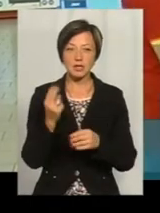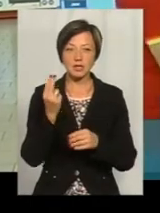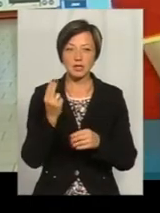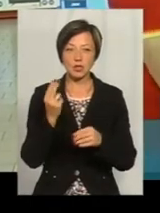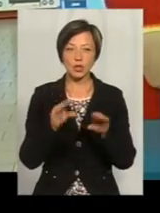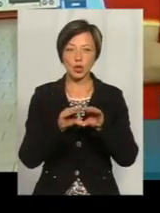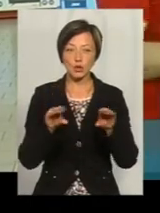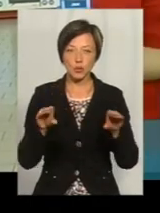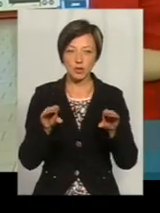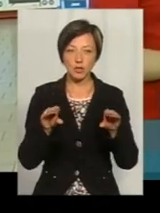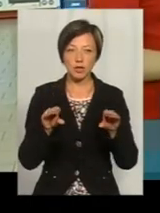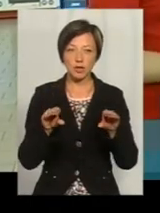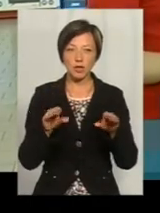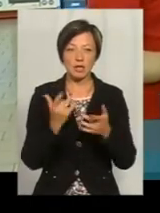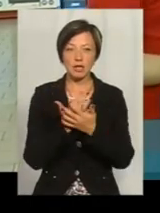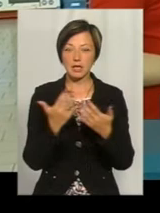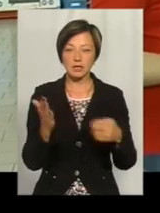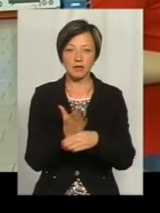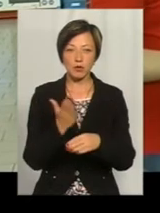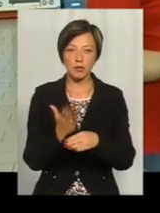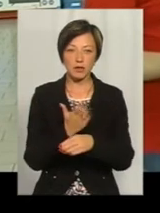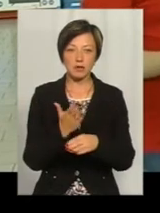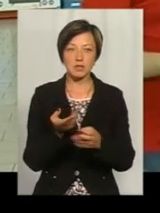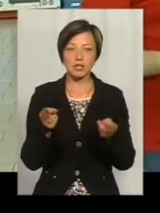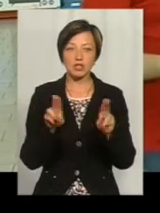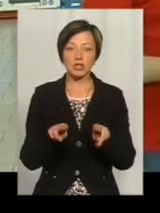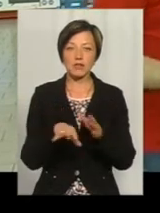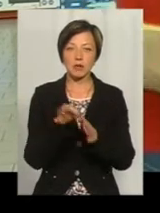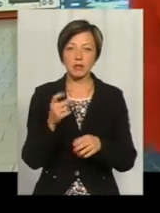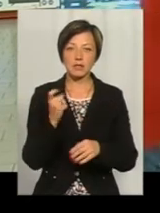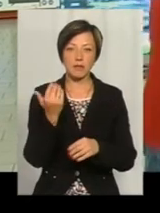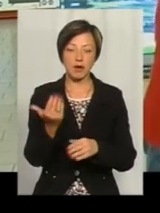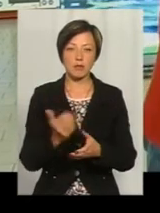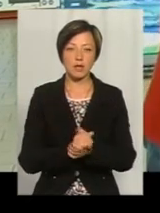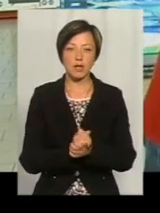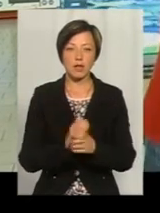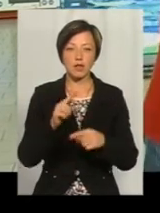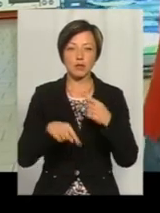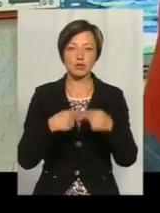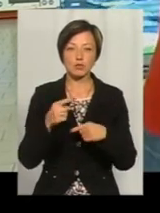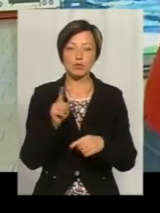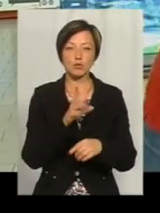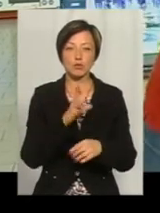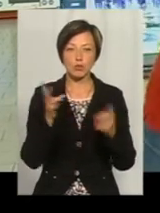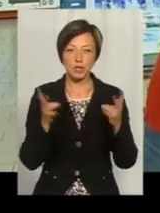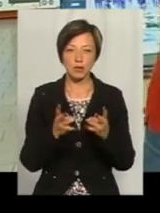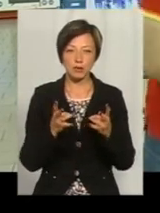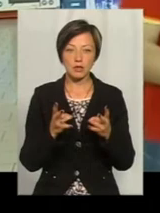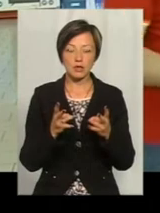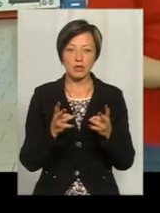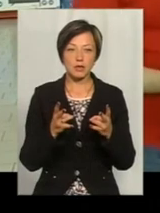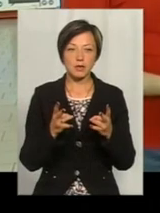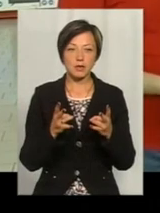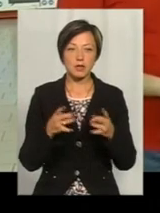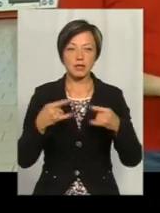тюнер. Вони є різних виробників, вже залишається вибір за вами. Наступне, що потрібно, це, відповідно,